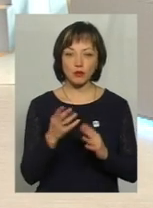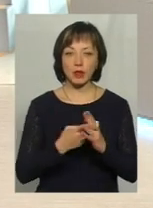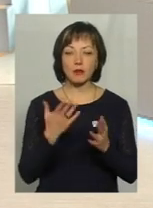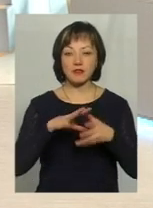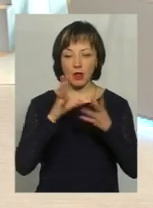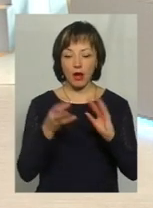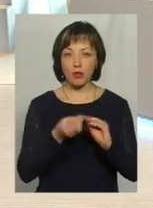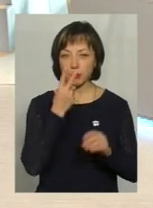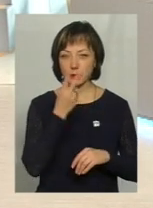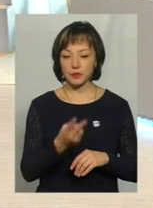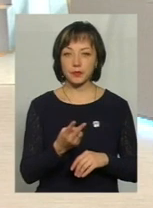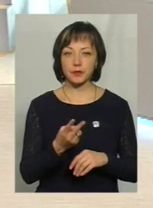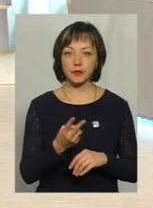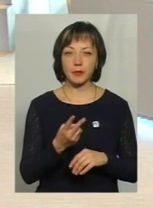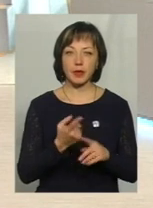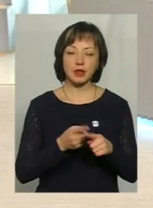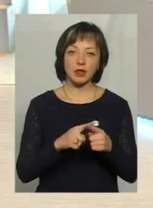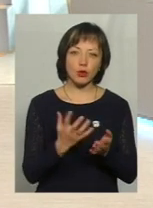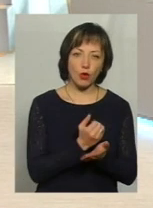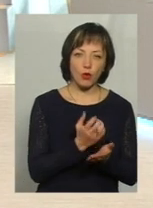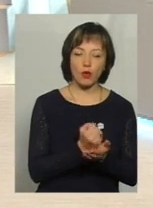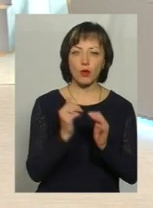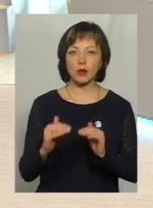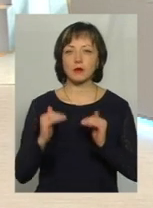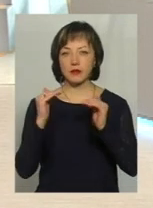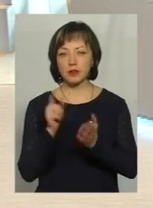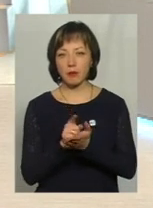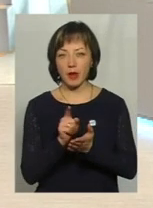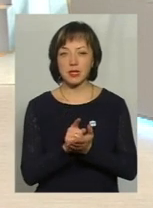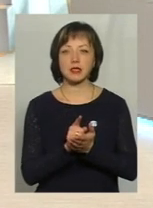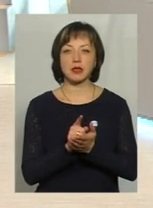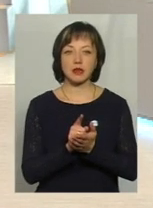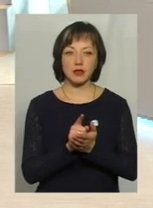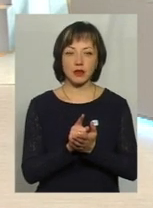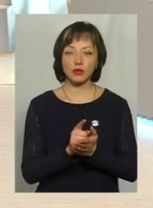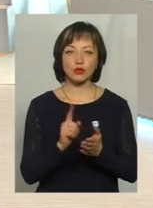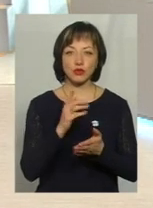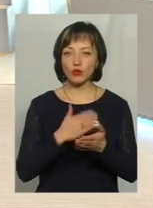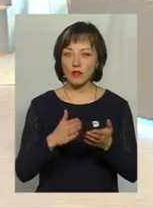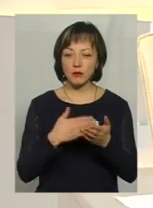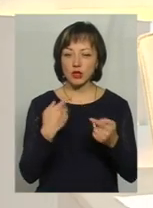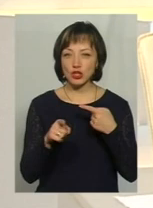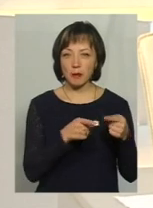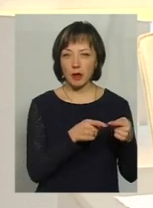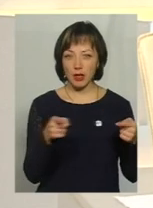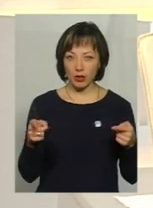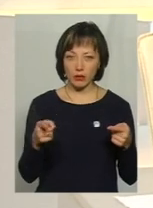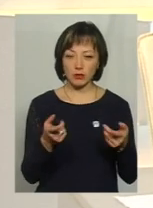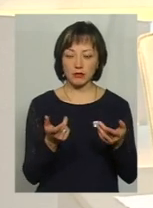поглянути загалом ці доходи, ці підвищені пенсії, адже взявся зовсім інший період, так?